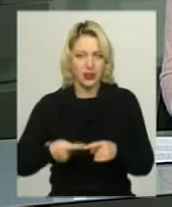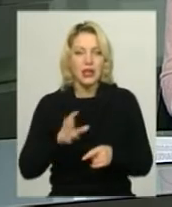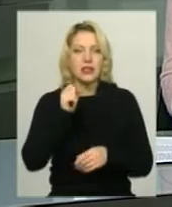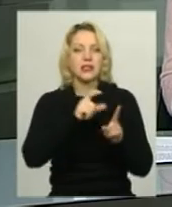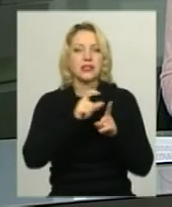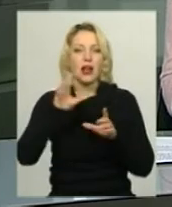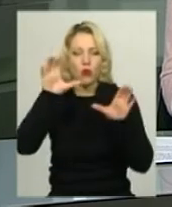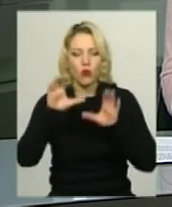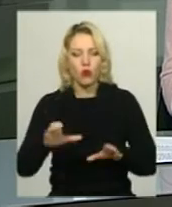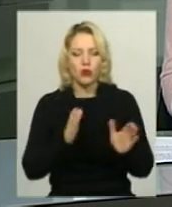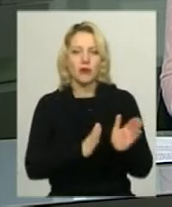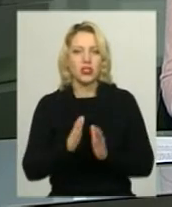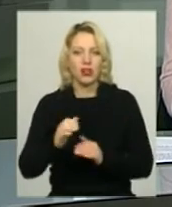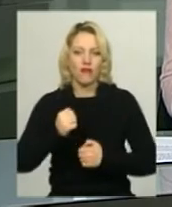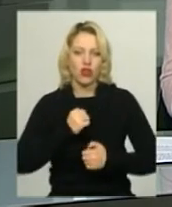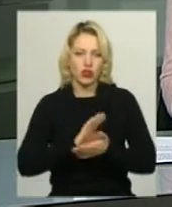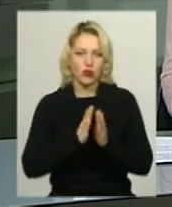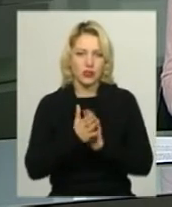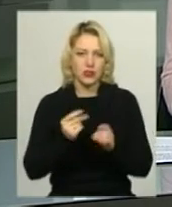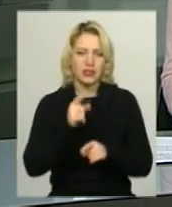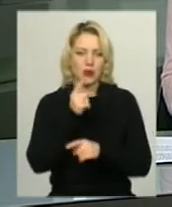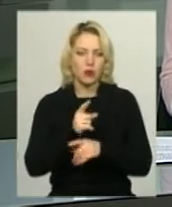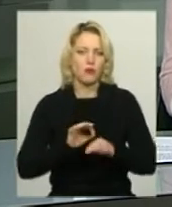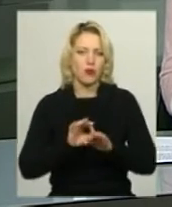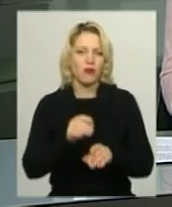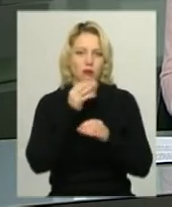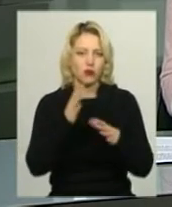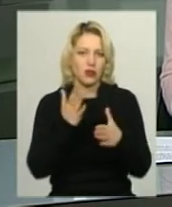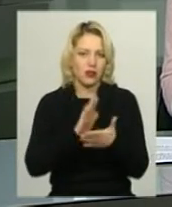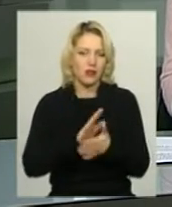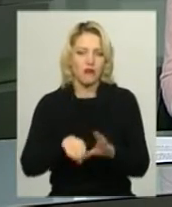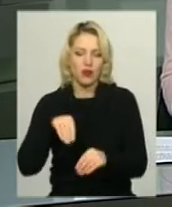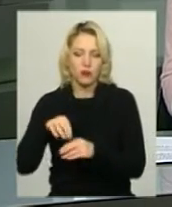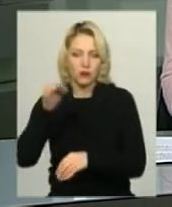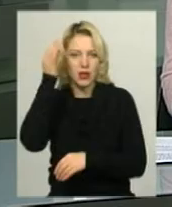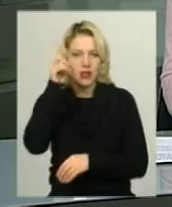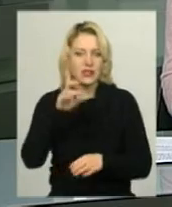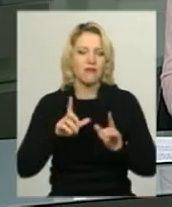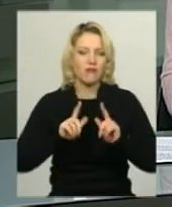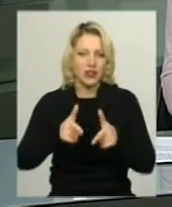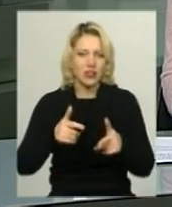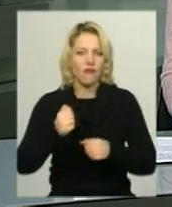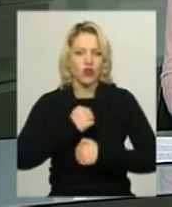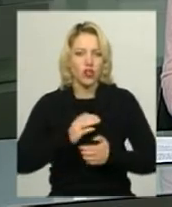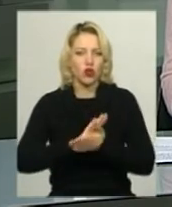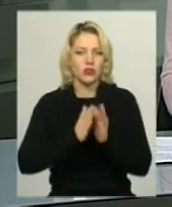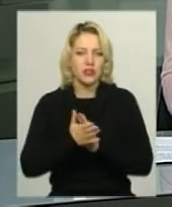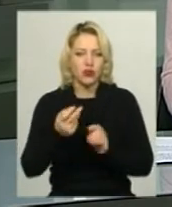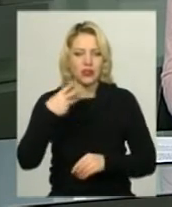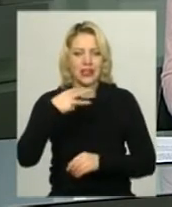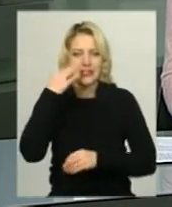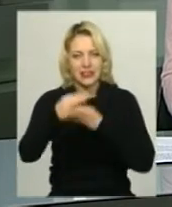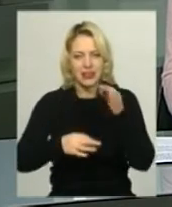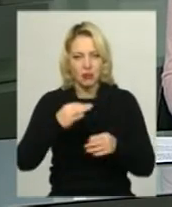За законом, режим воєнного стану забороняє проведення будь-яких виборів. Нагадаю, за введення воєнного стану на 30 діб Верховна Рада